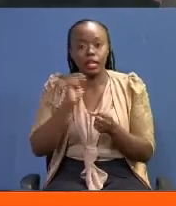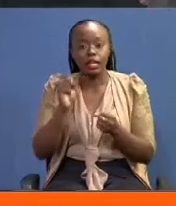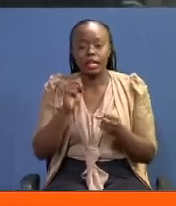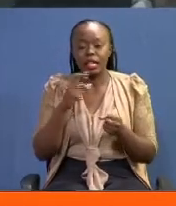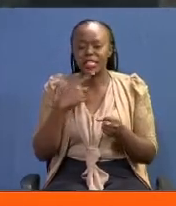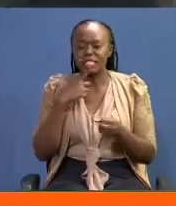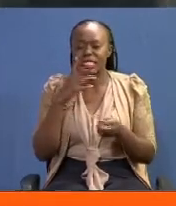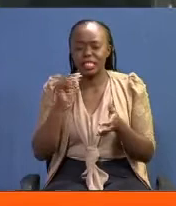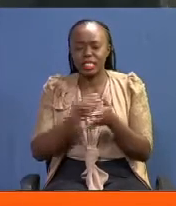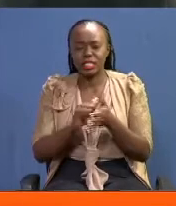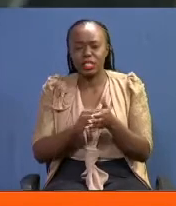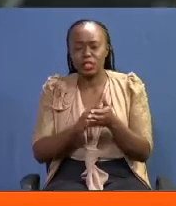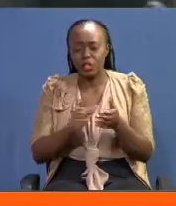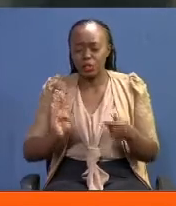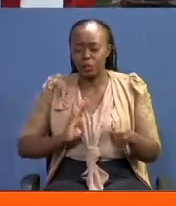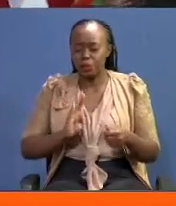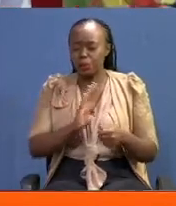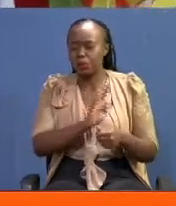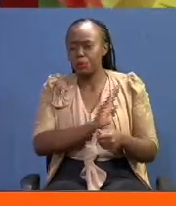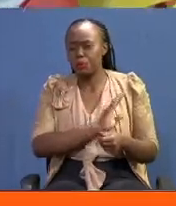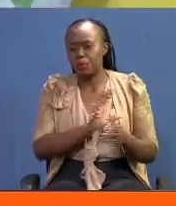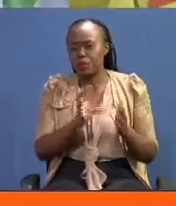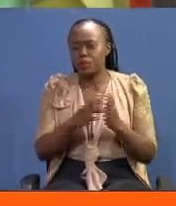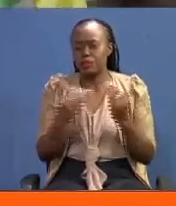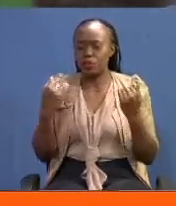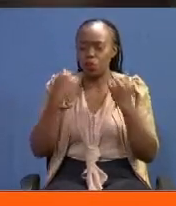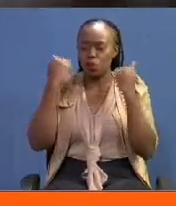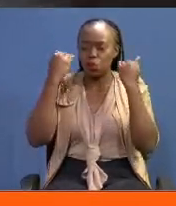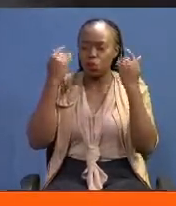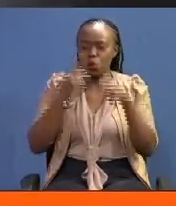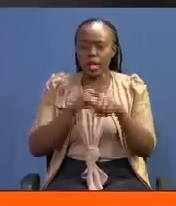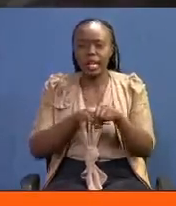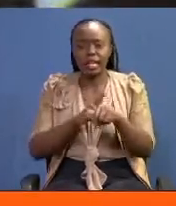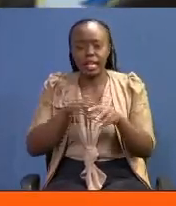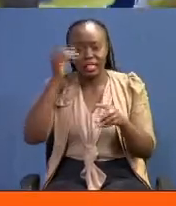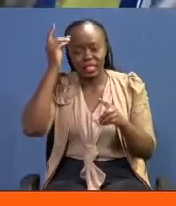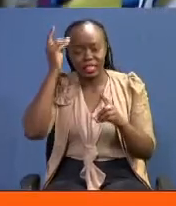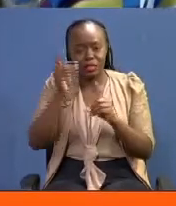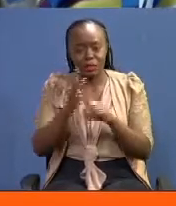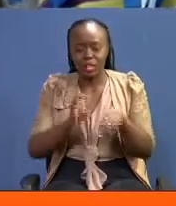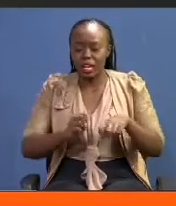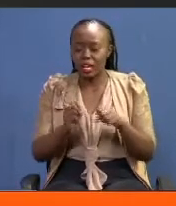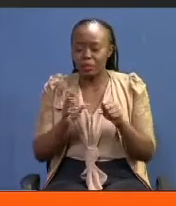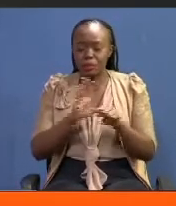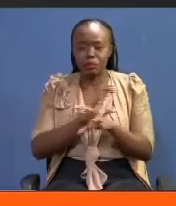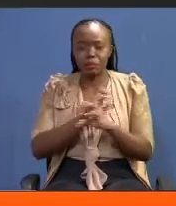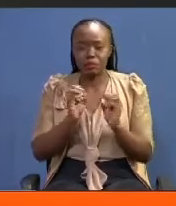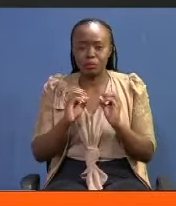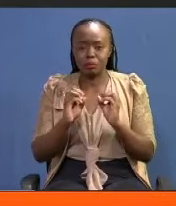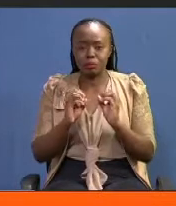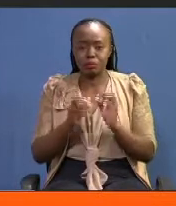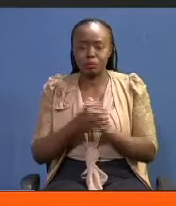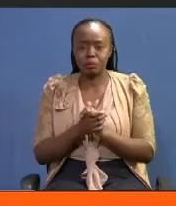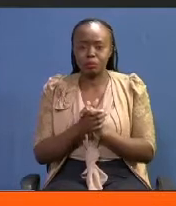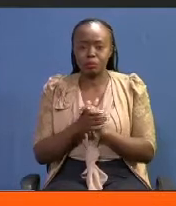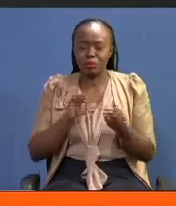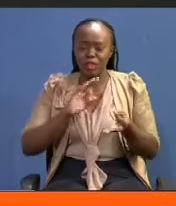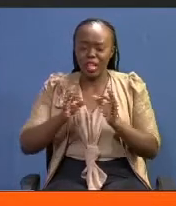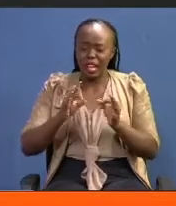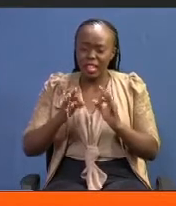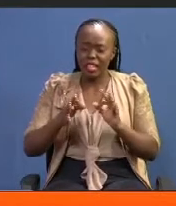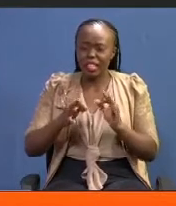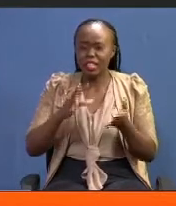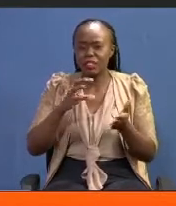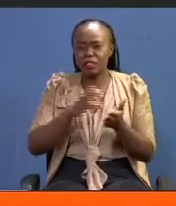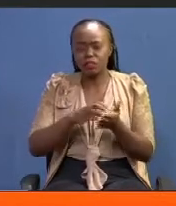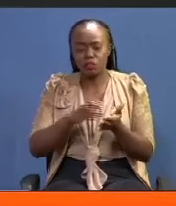walichokisema ni tabia kufamia idara ya mahakama inapoto wa mamuzi ya sio fura ishwanayo. If the court had subjected